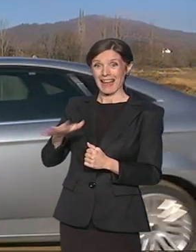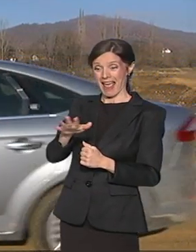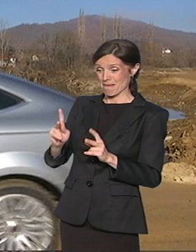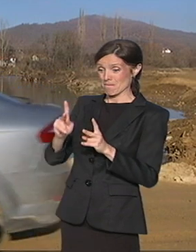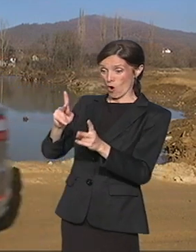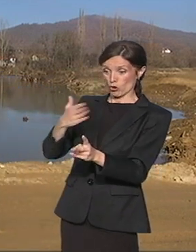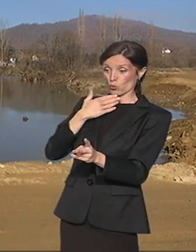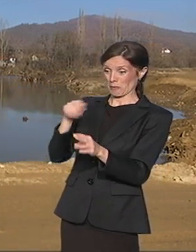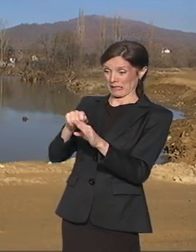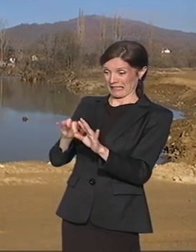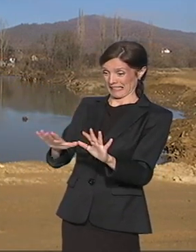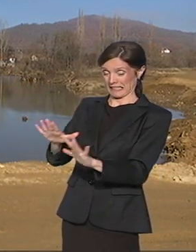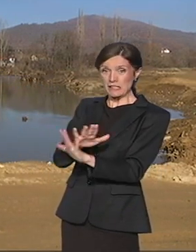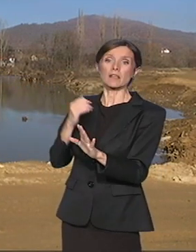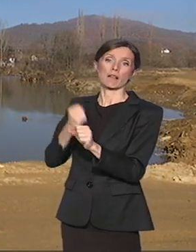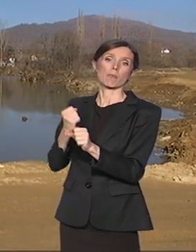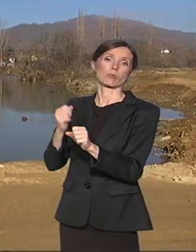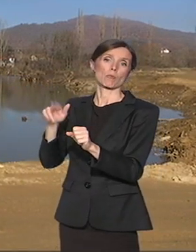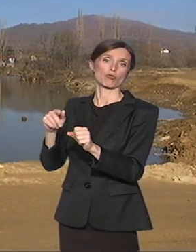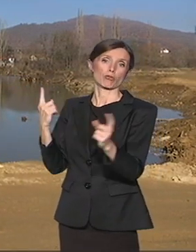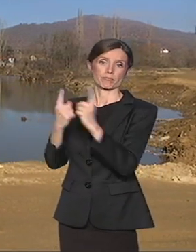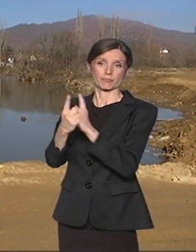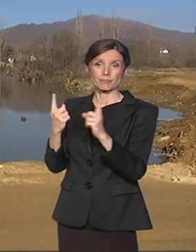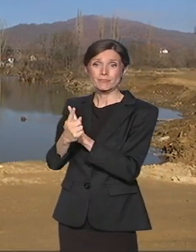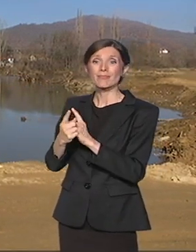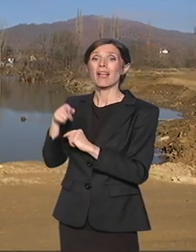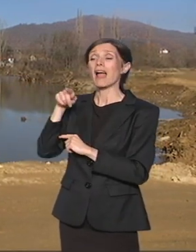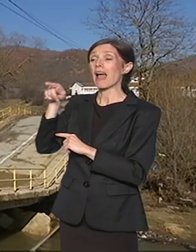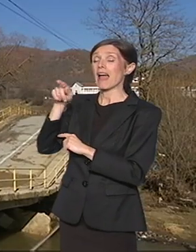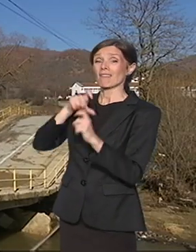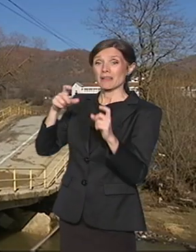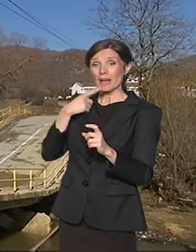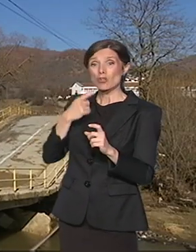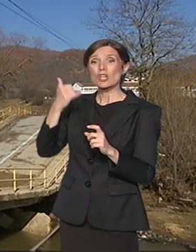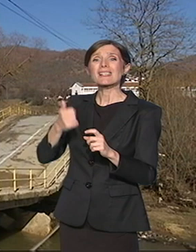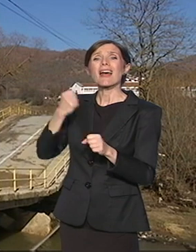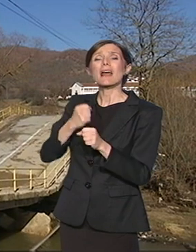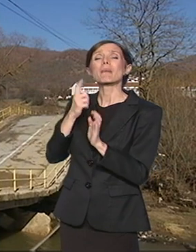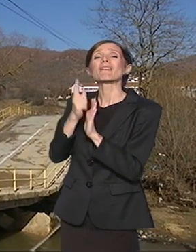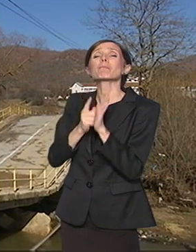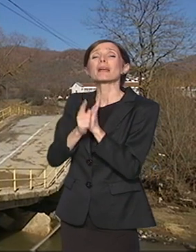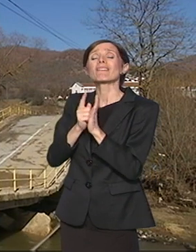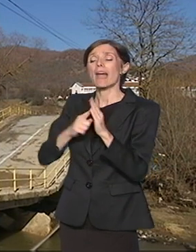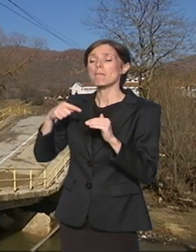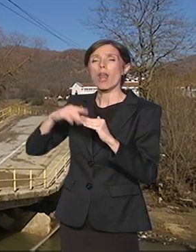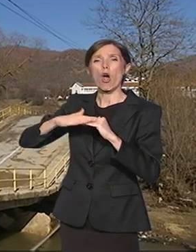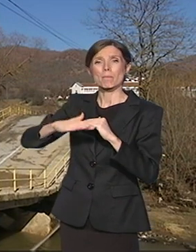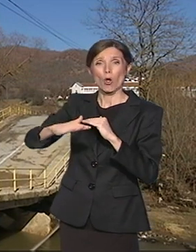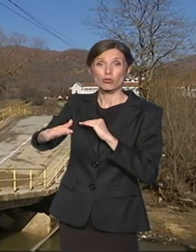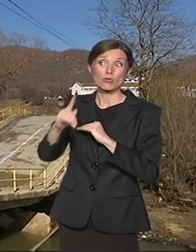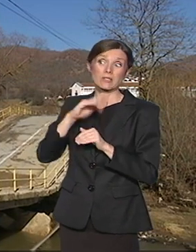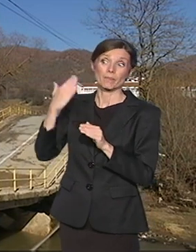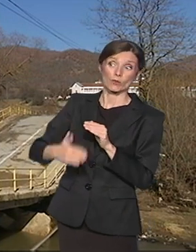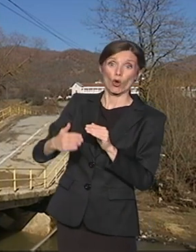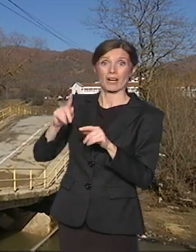Kao što ova kompanija tvrdi, znači, ovaj pontonski most će biti privremeno montiran ovde do kraja meseca, ukoliko vremenske uslovi dozvole,